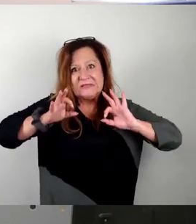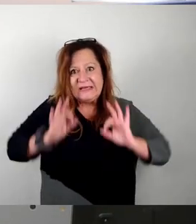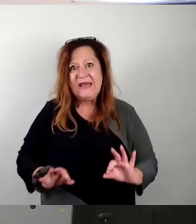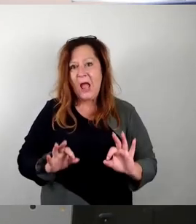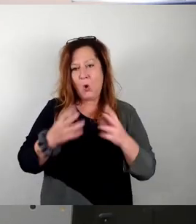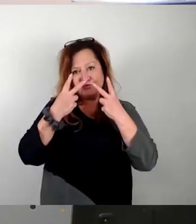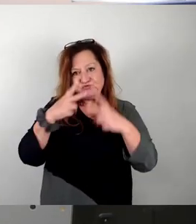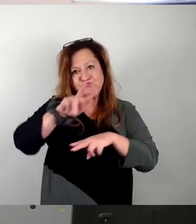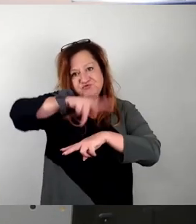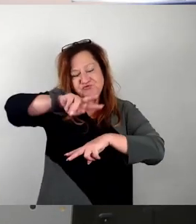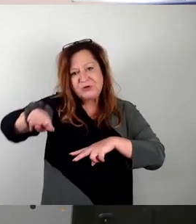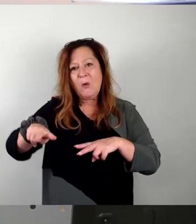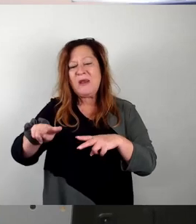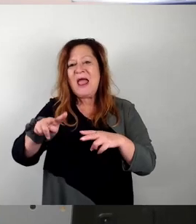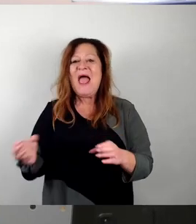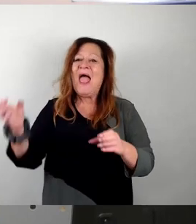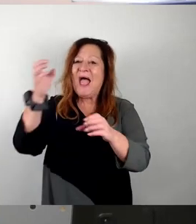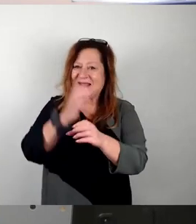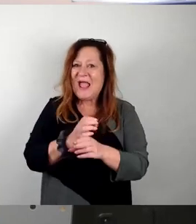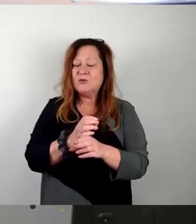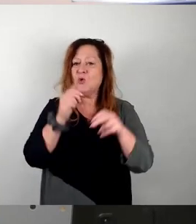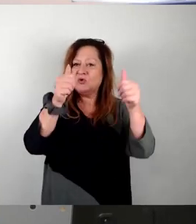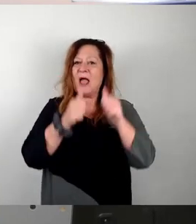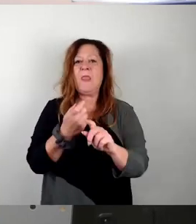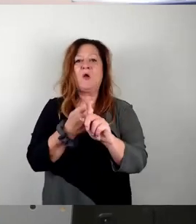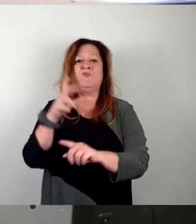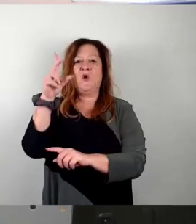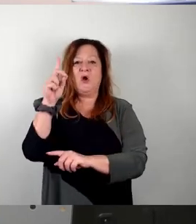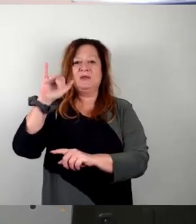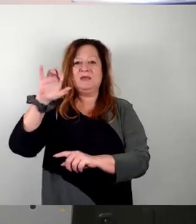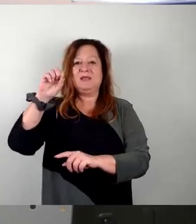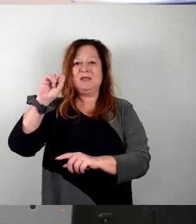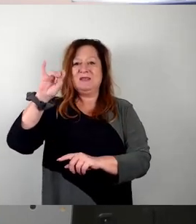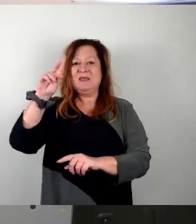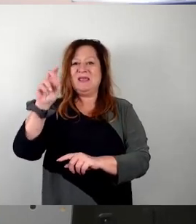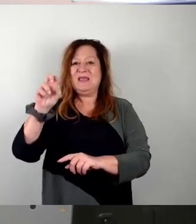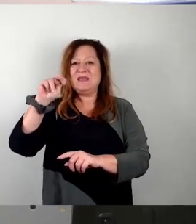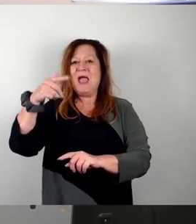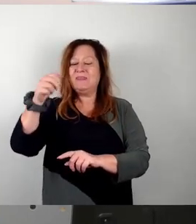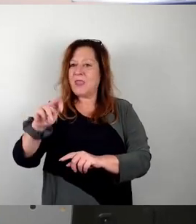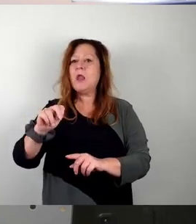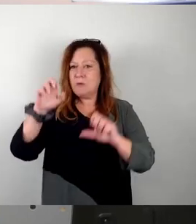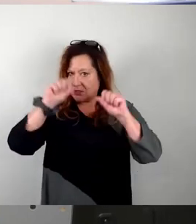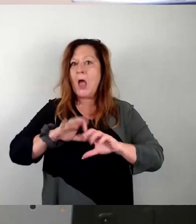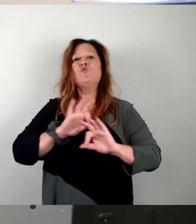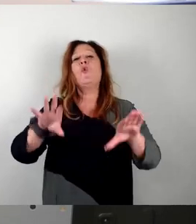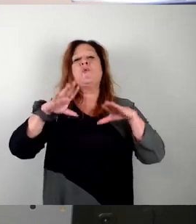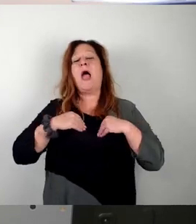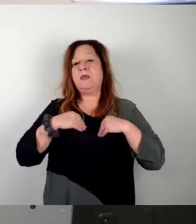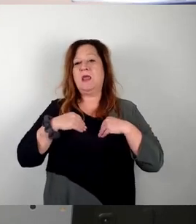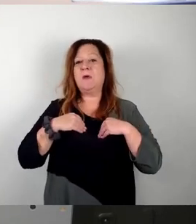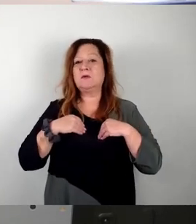Ergänzungsantrag der Dissidenten deshalb sehr gut anschließen. Die Stadtbezirksberäte, Ortschaftsberäte wissen, was bei Ihnen